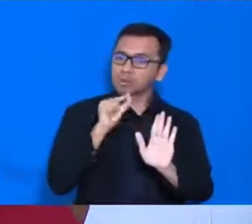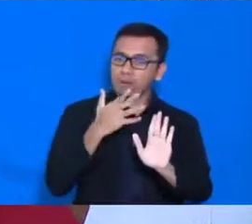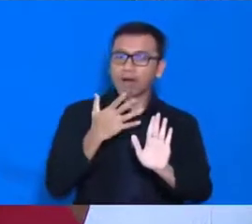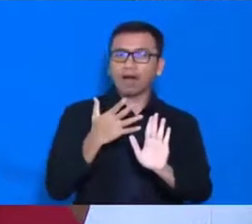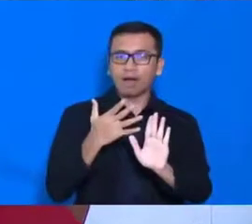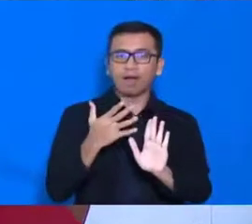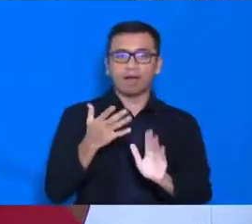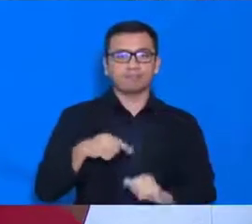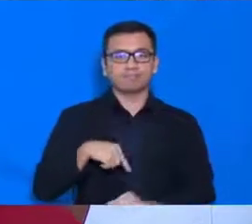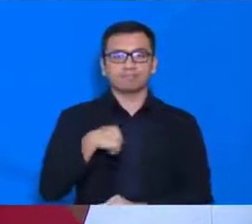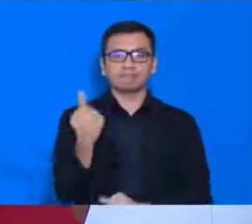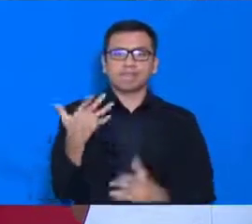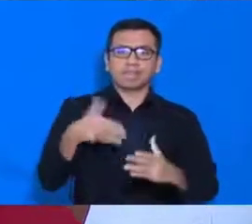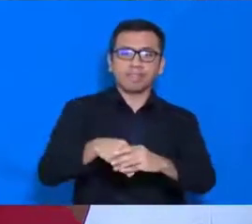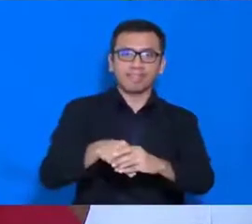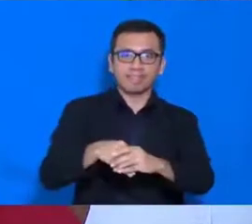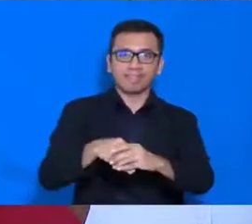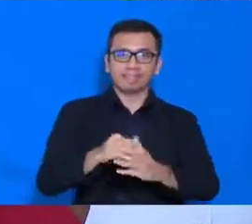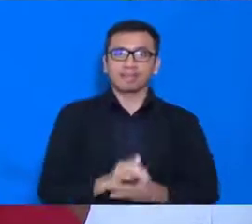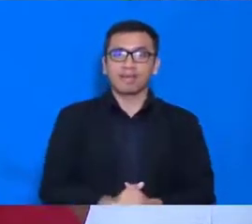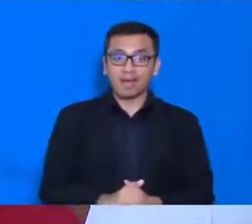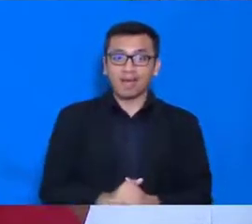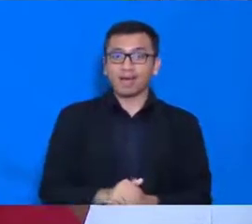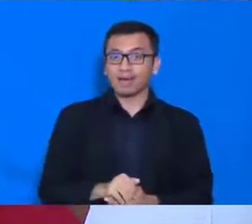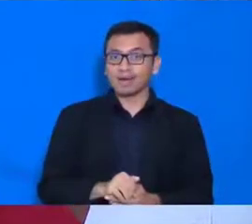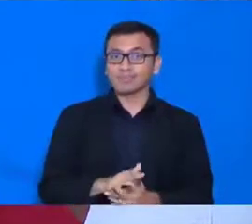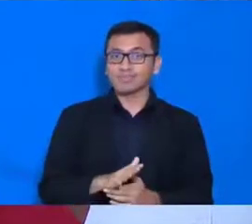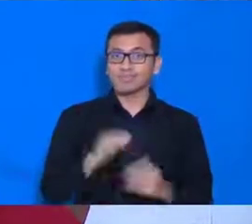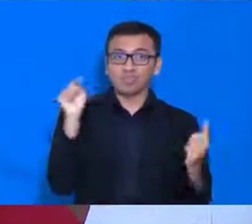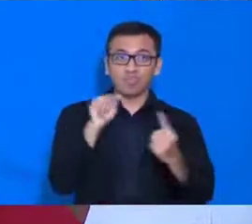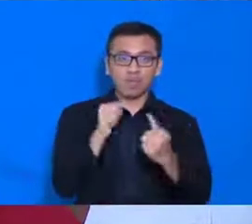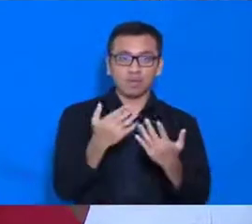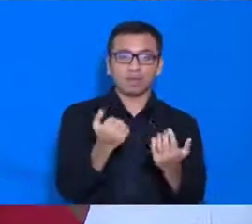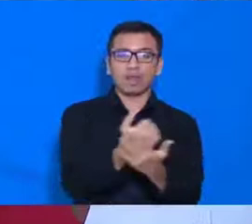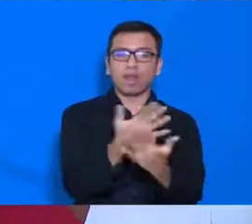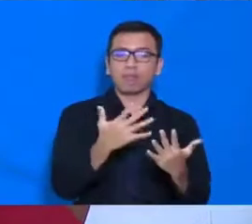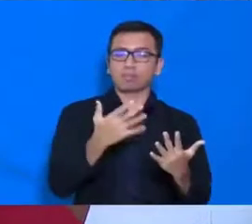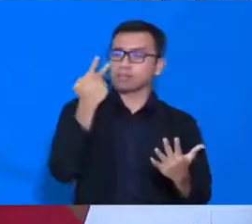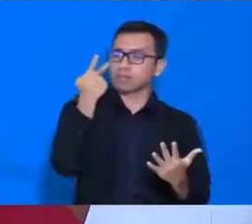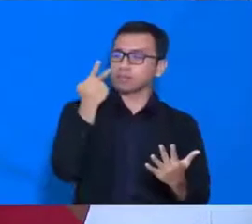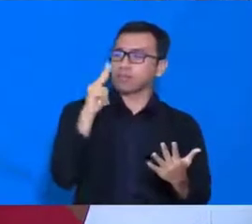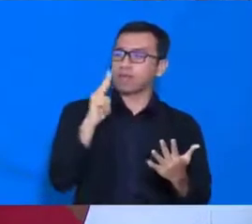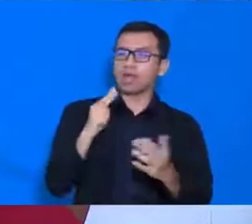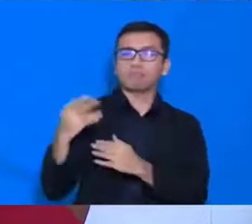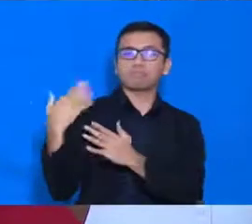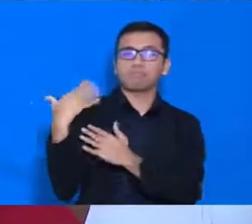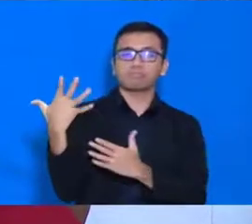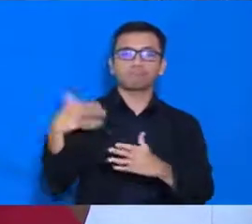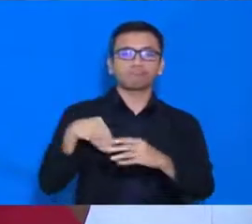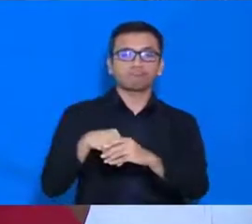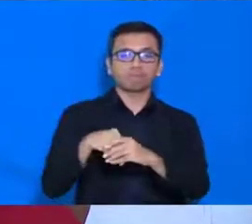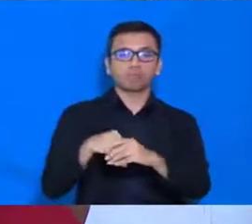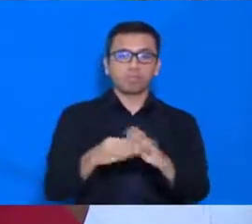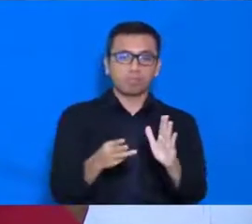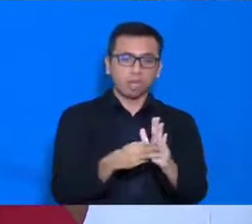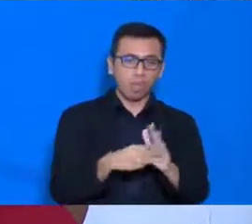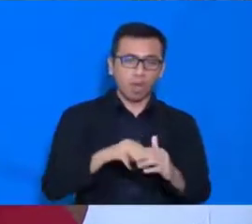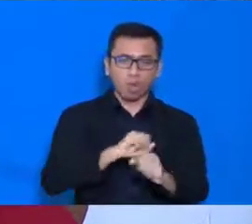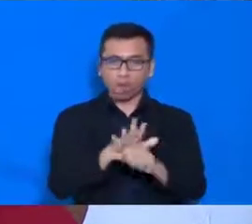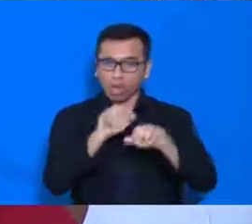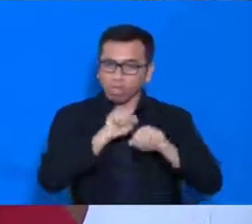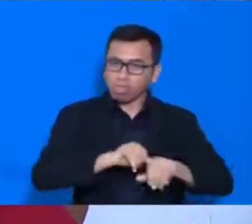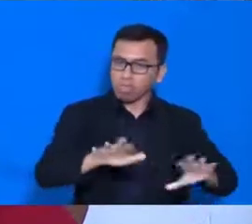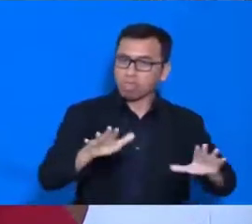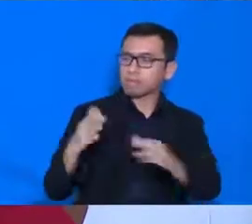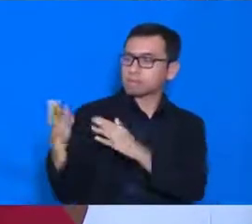Sekaligus memberikan kepercayaan bahwa negara hadir dan bisa menyelesaikan persoalan yang kita hadapi secara